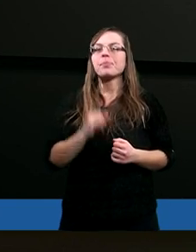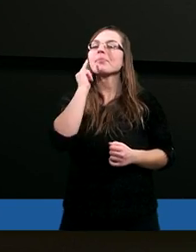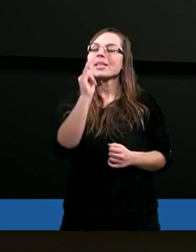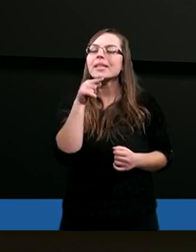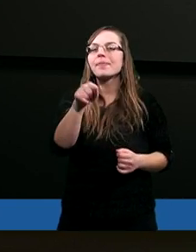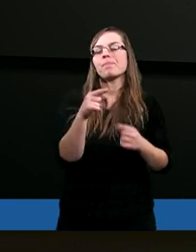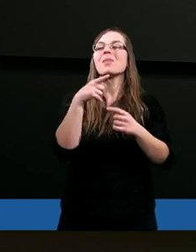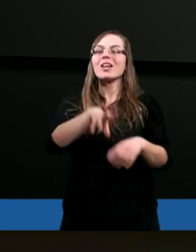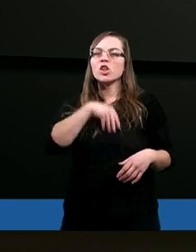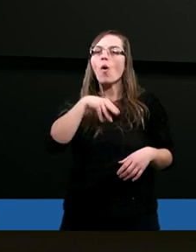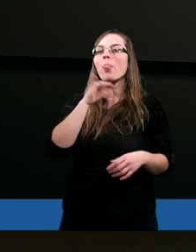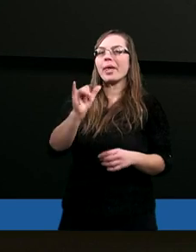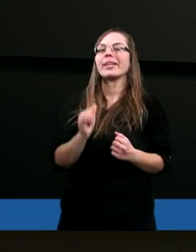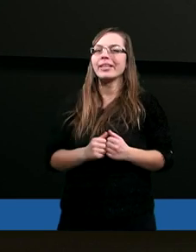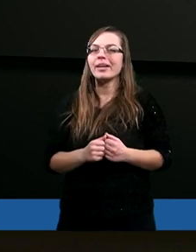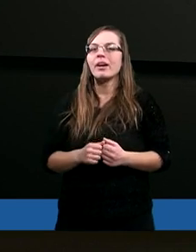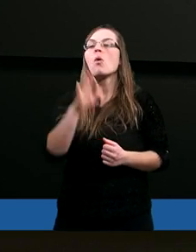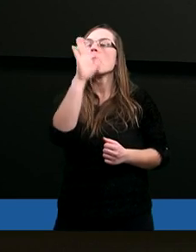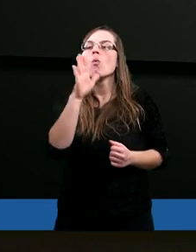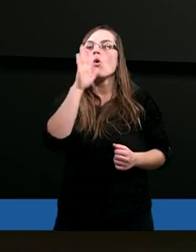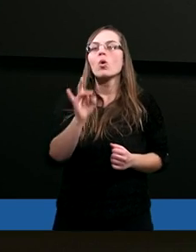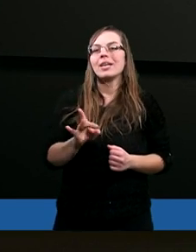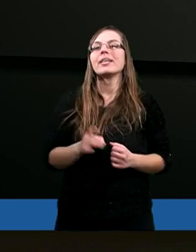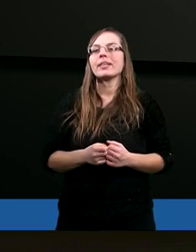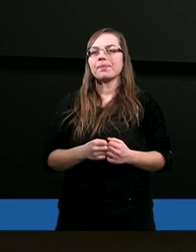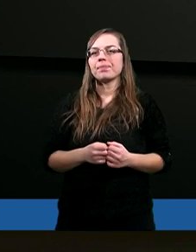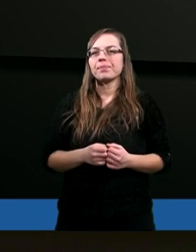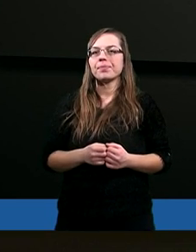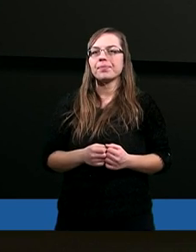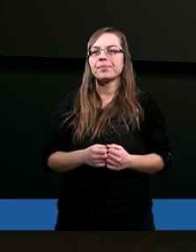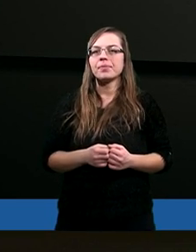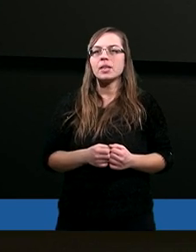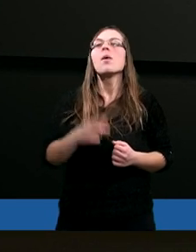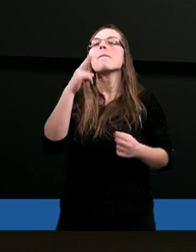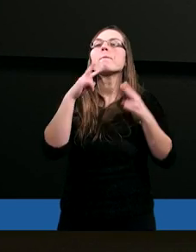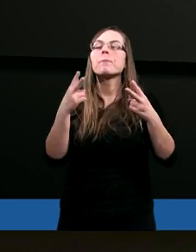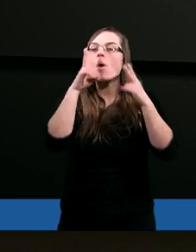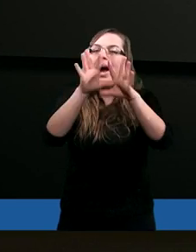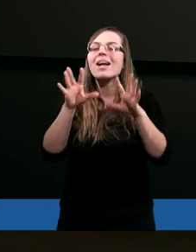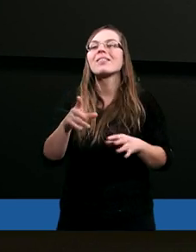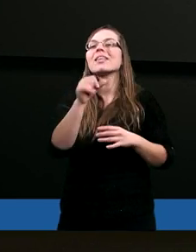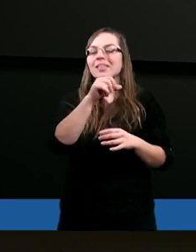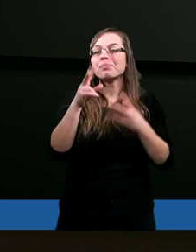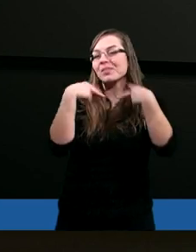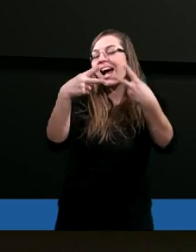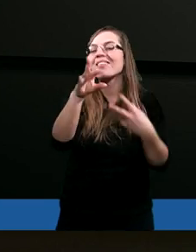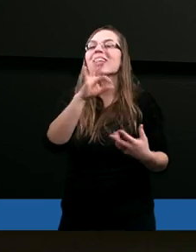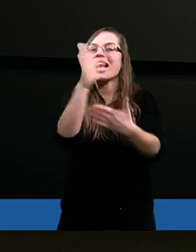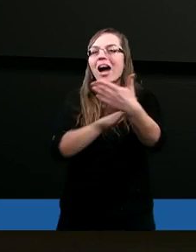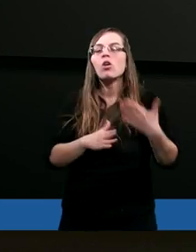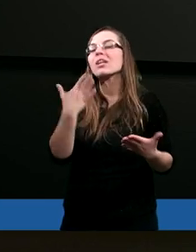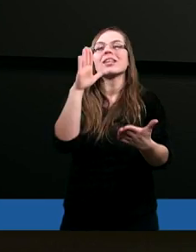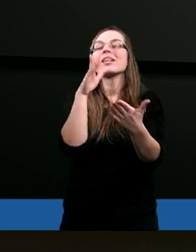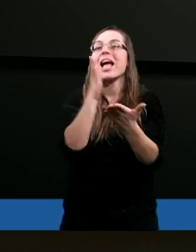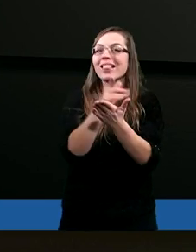I w tej świątyni Bóg przekazywał całemu swojemu narodowi, nie